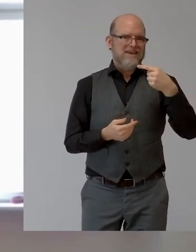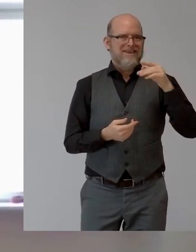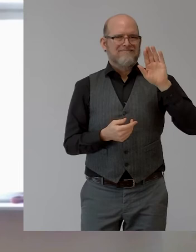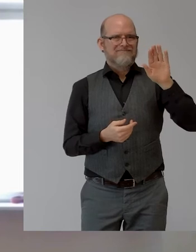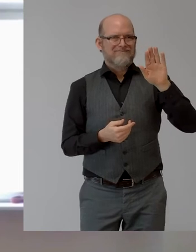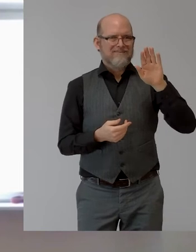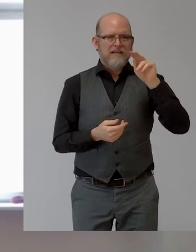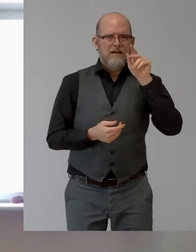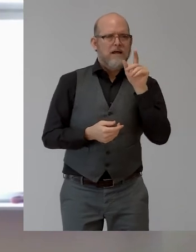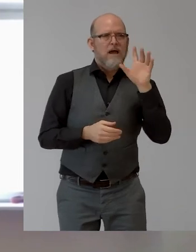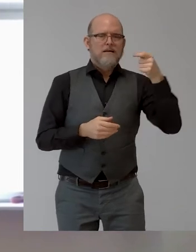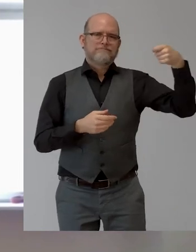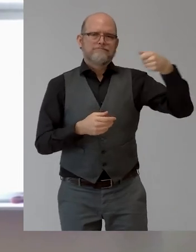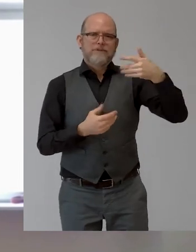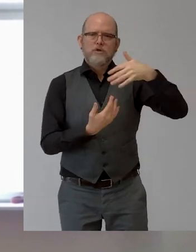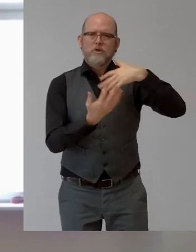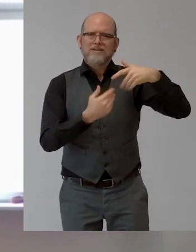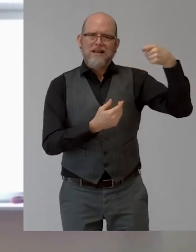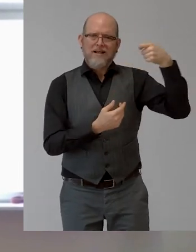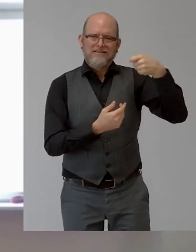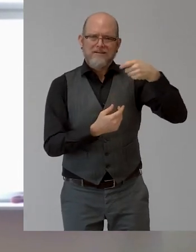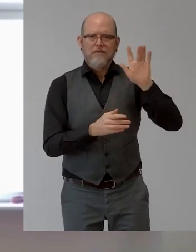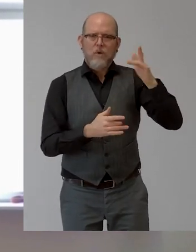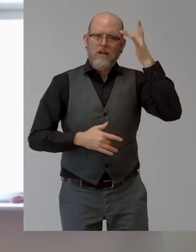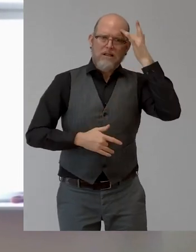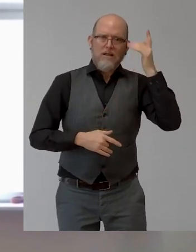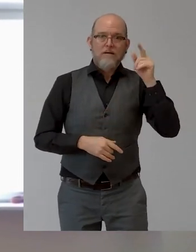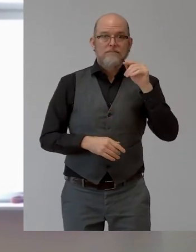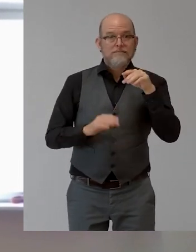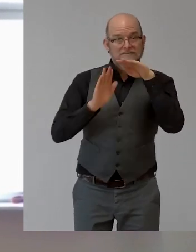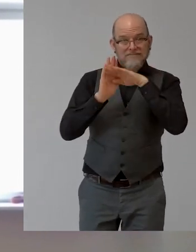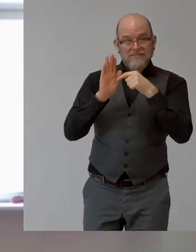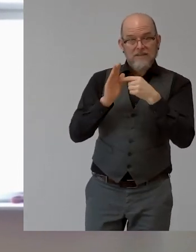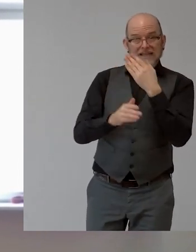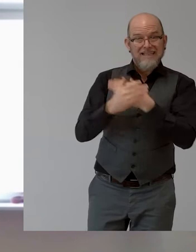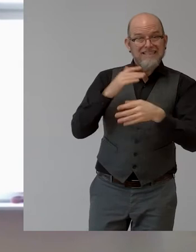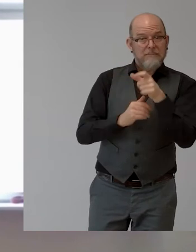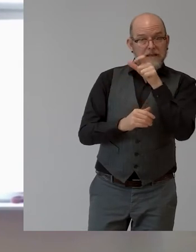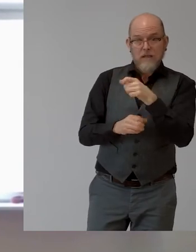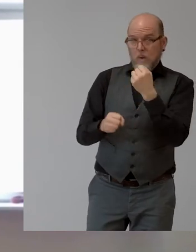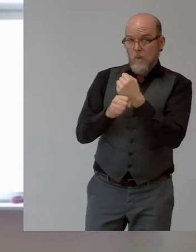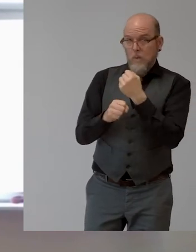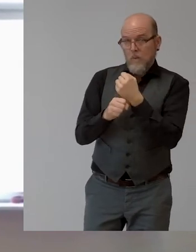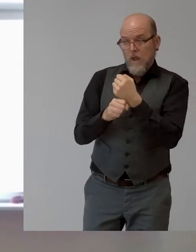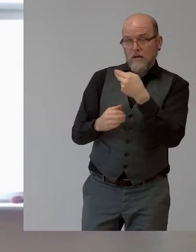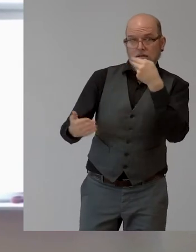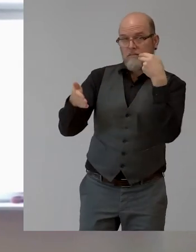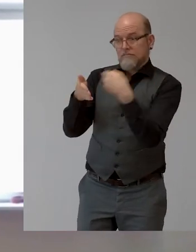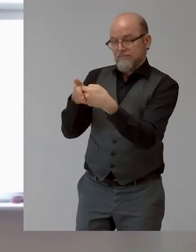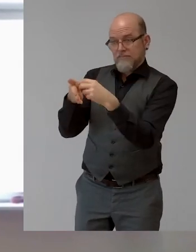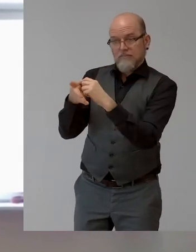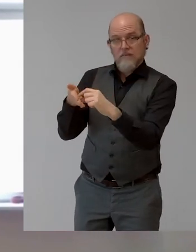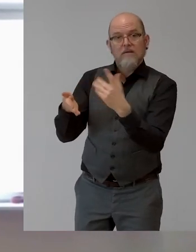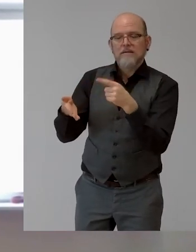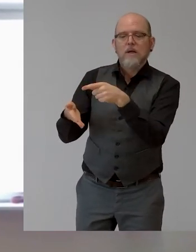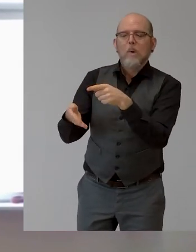als arbeitsunfähig deklassiert werden. Da steht ganz klar im Widerspruch zur UN-Konvention. Auch das ist ein Arbeitsfeld,